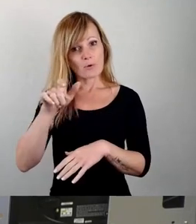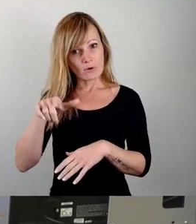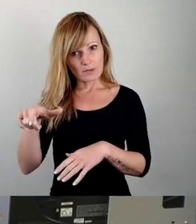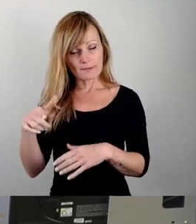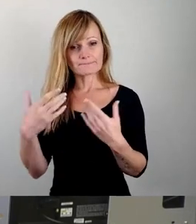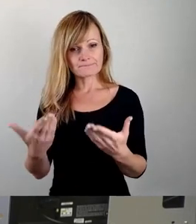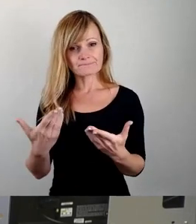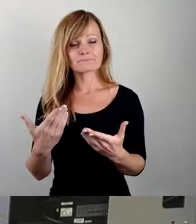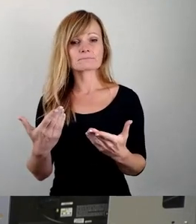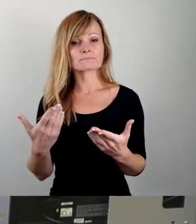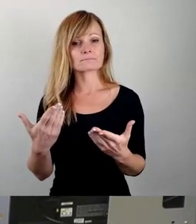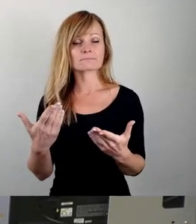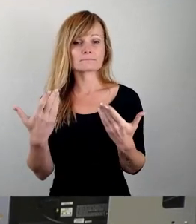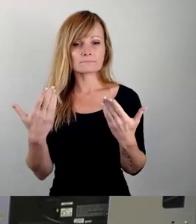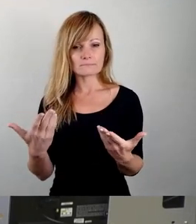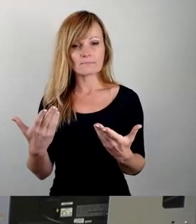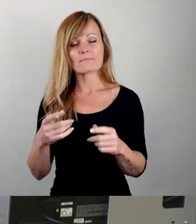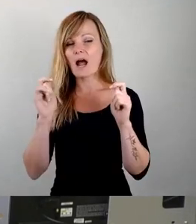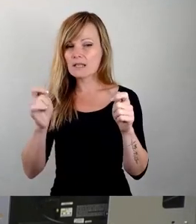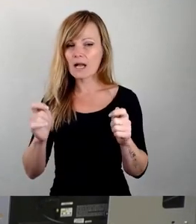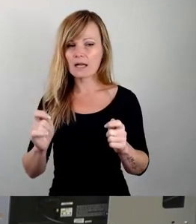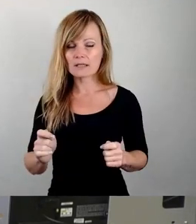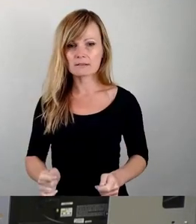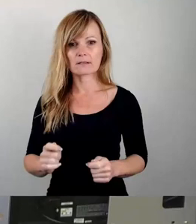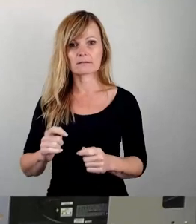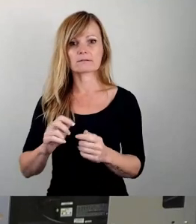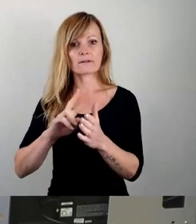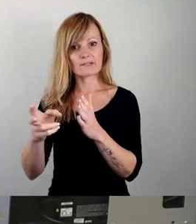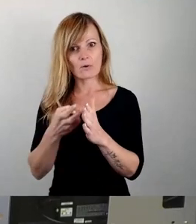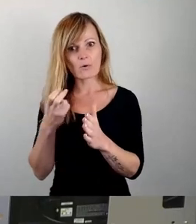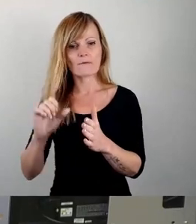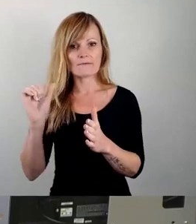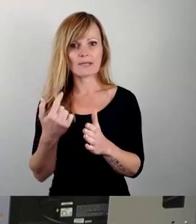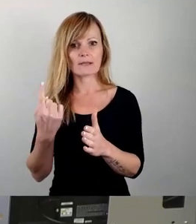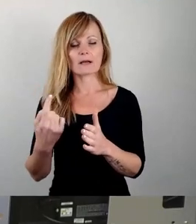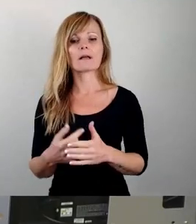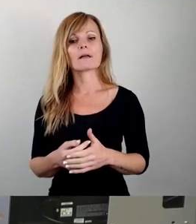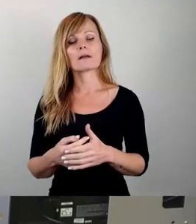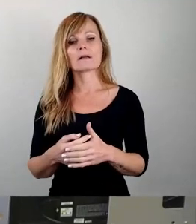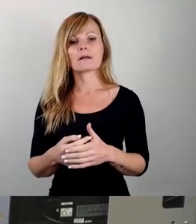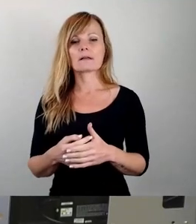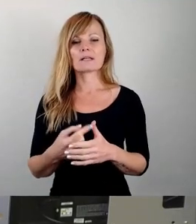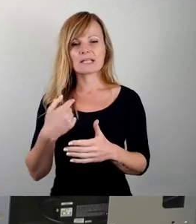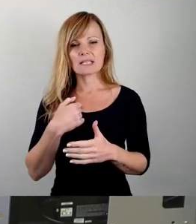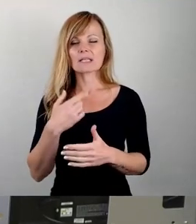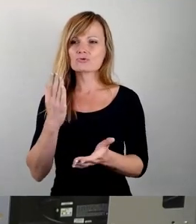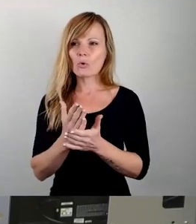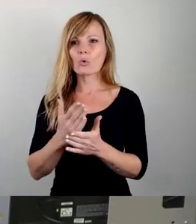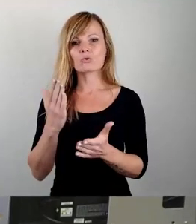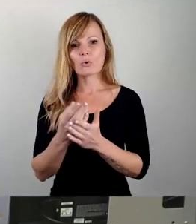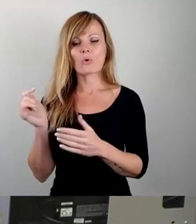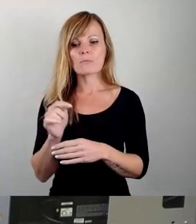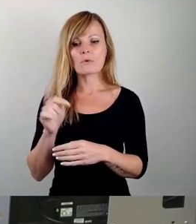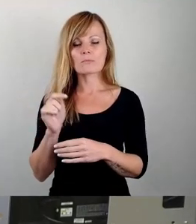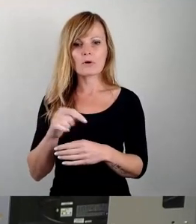traktiert uns ja mit der Art Anträgen jetzt zum wiederholten Male. Ich stand da schon zum wiederholten Male hier vorne und habe versucht, dort